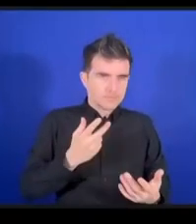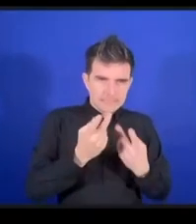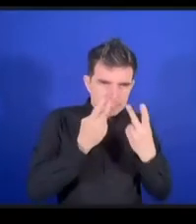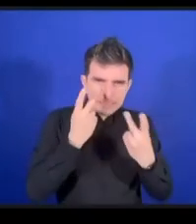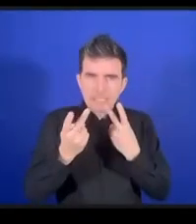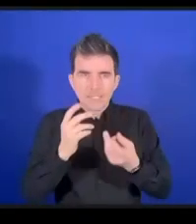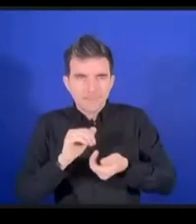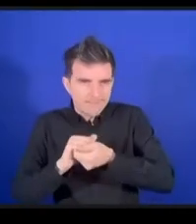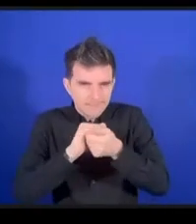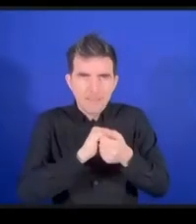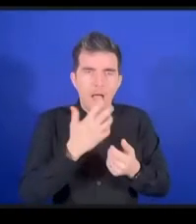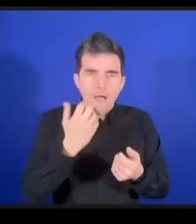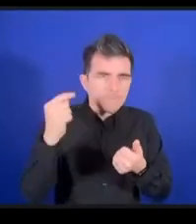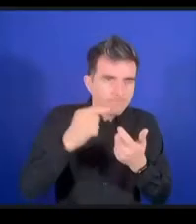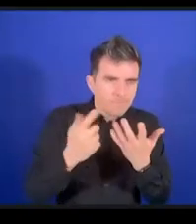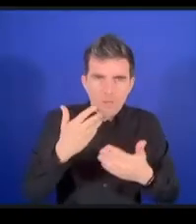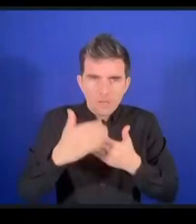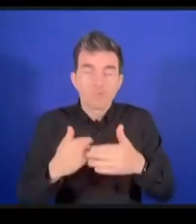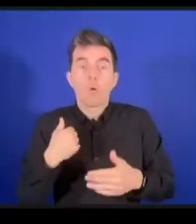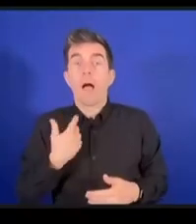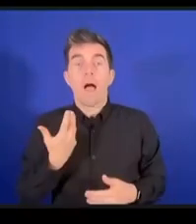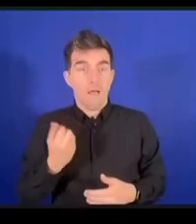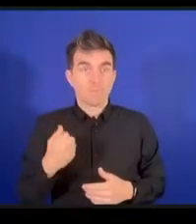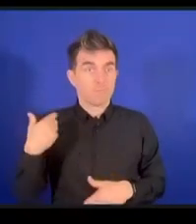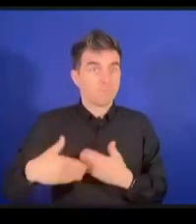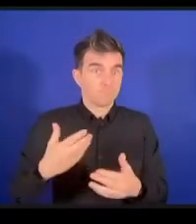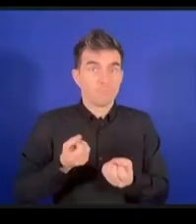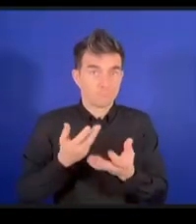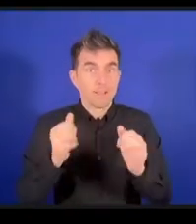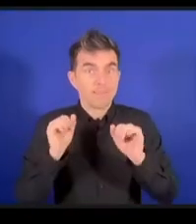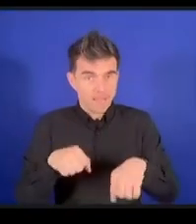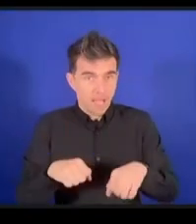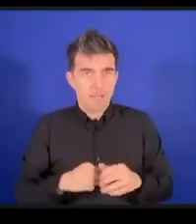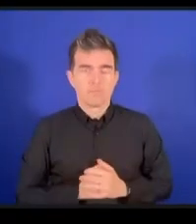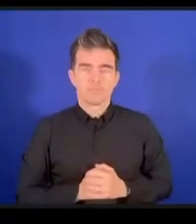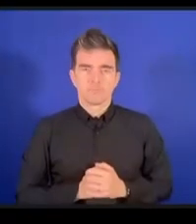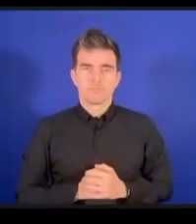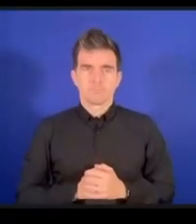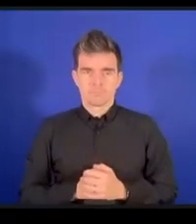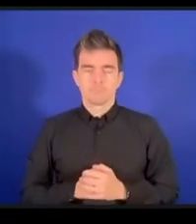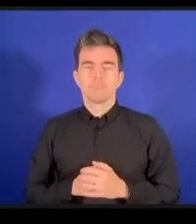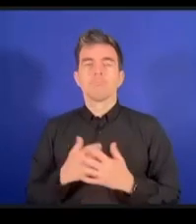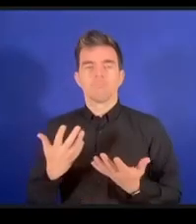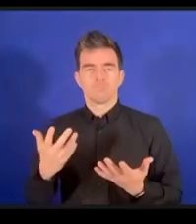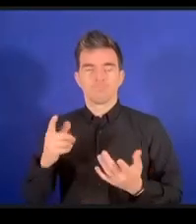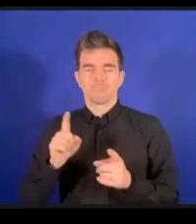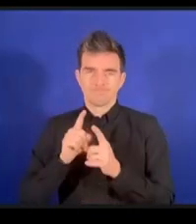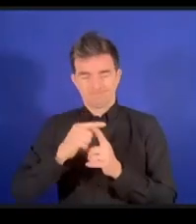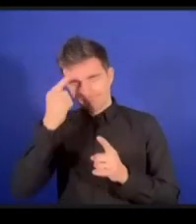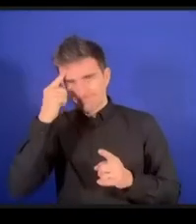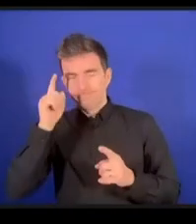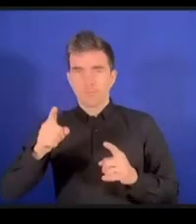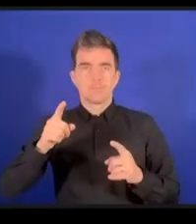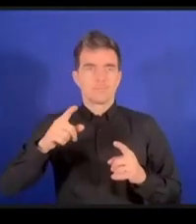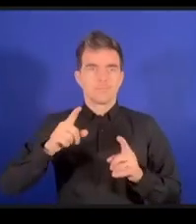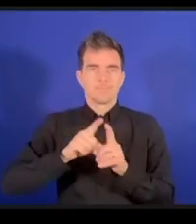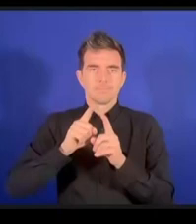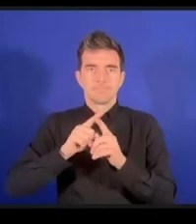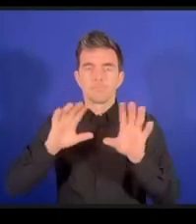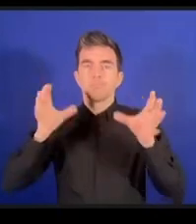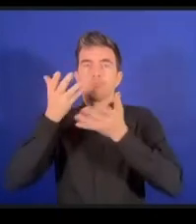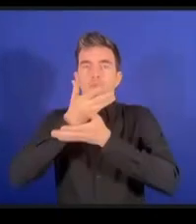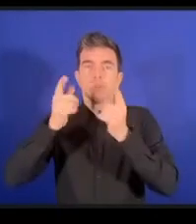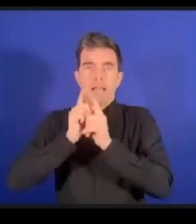を作ることができると思いますトップダウンとボトムアップというのは組み合わる必要が組み合わせる必要がありますね皆さま参加